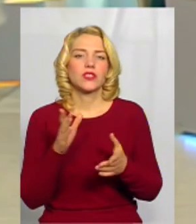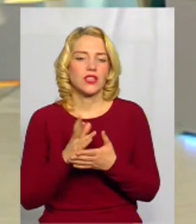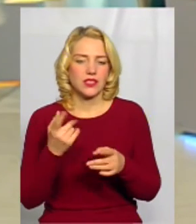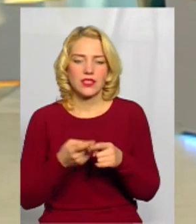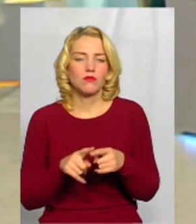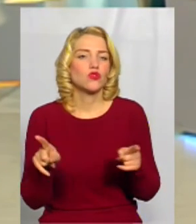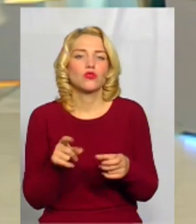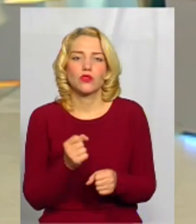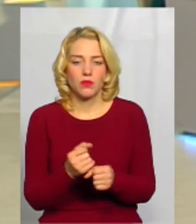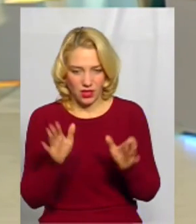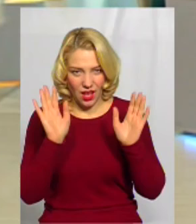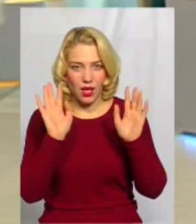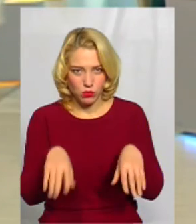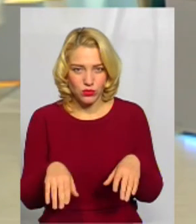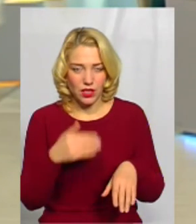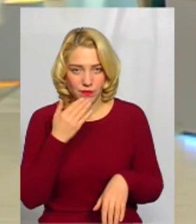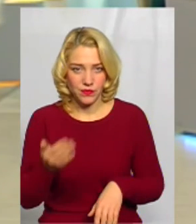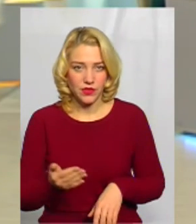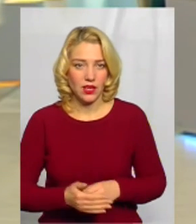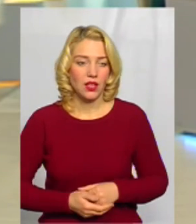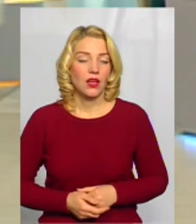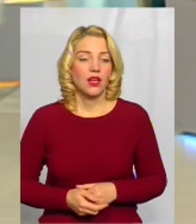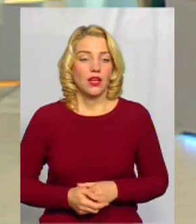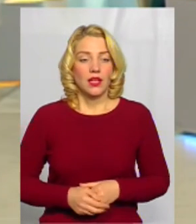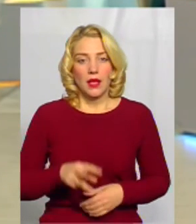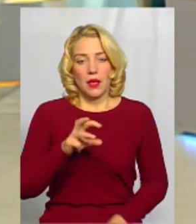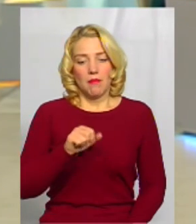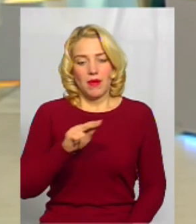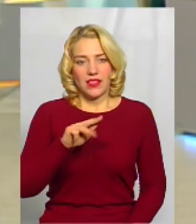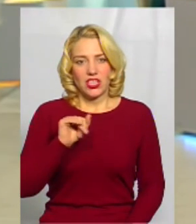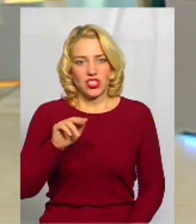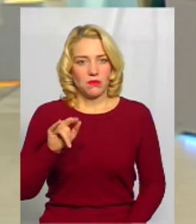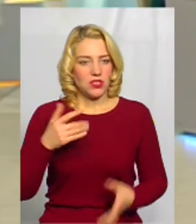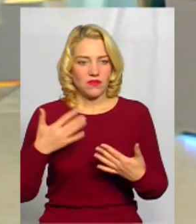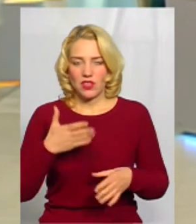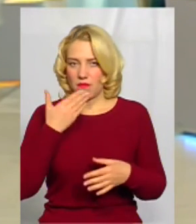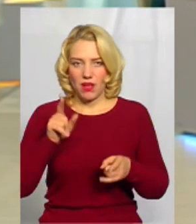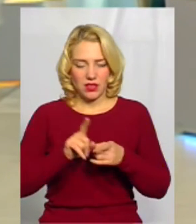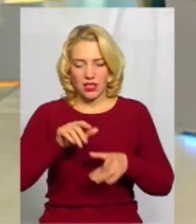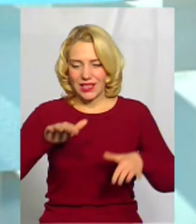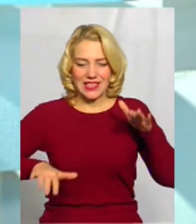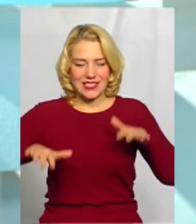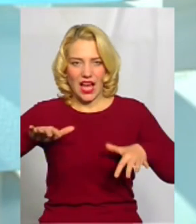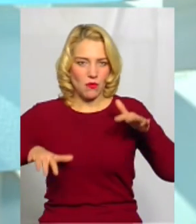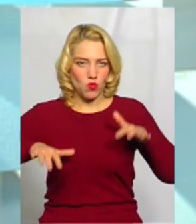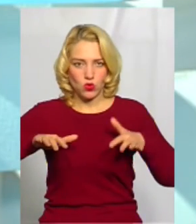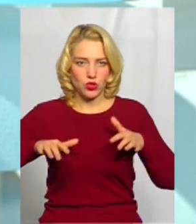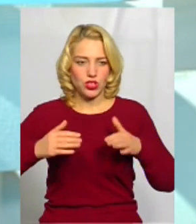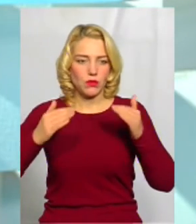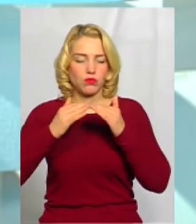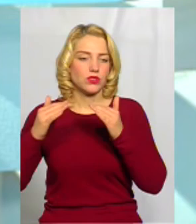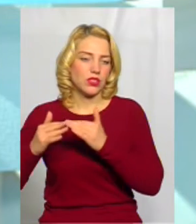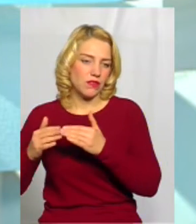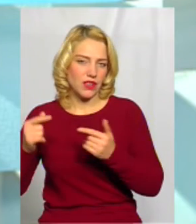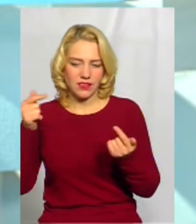Що з ним робити? Хай буде. Ні, ну, в Меджибі вже немає таких дезгармуючих, поки ще немає будівель,